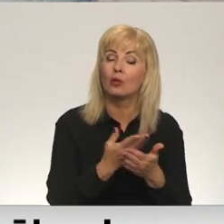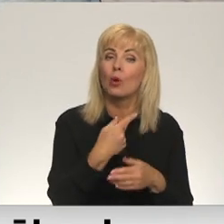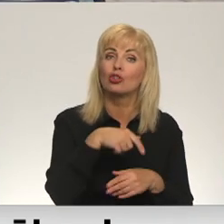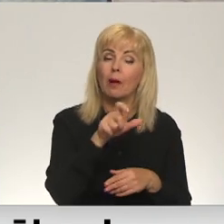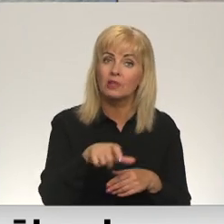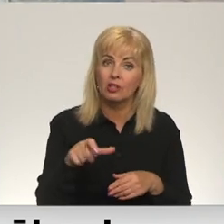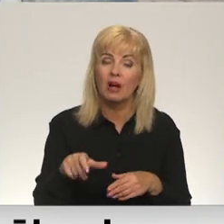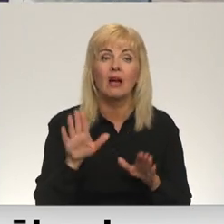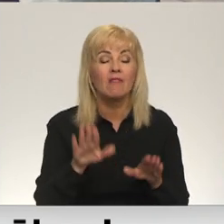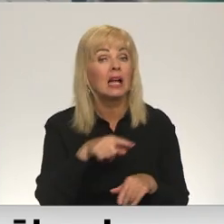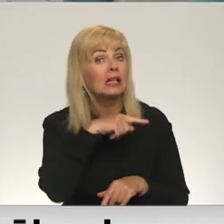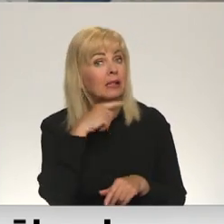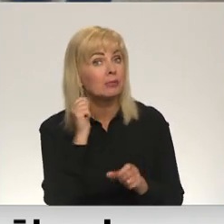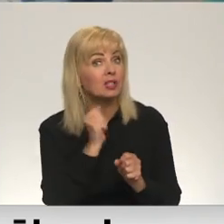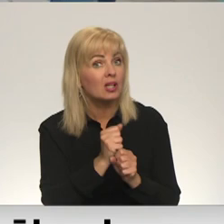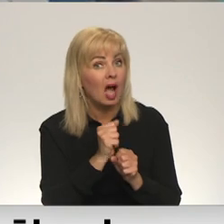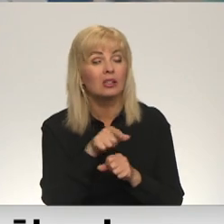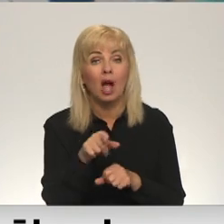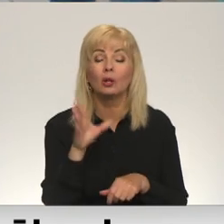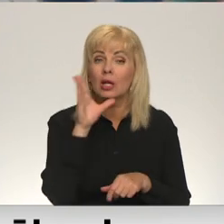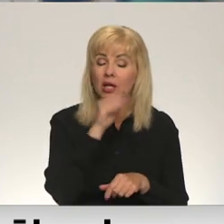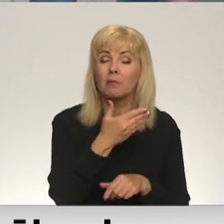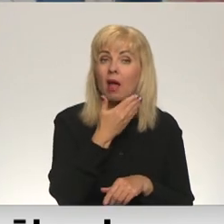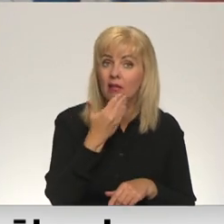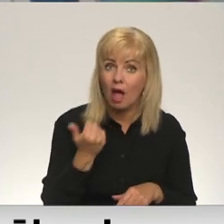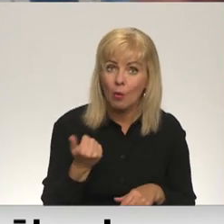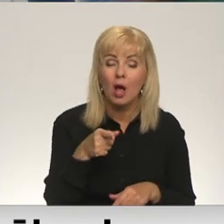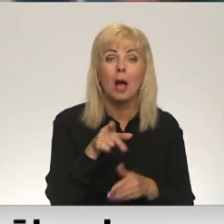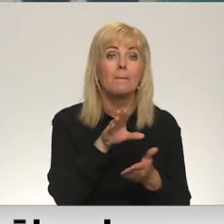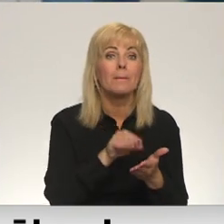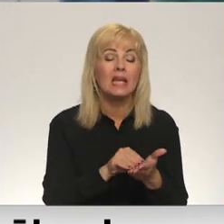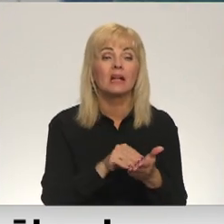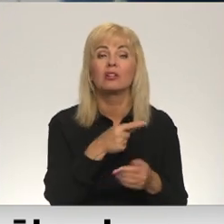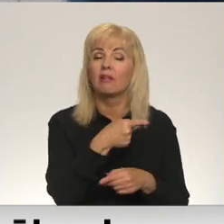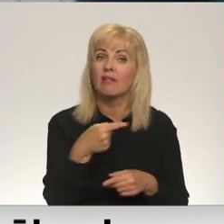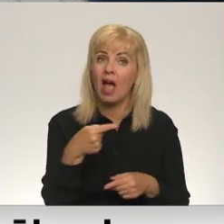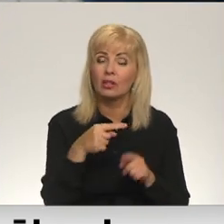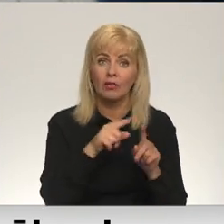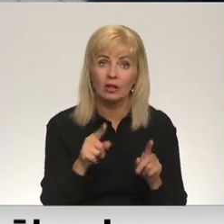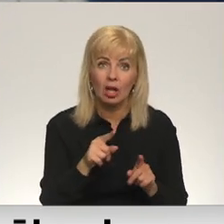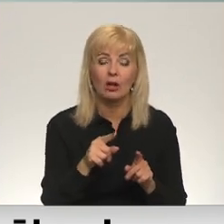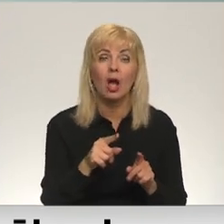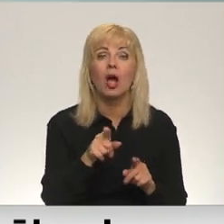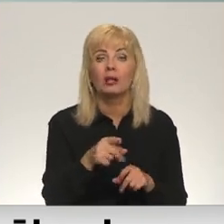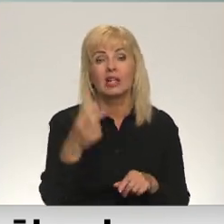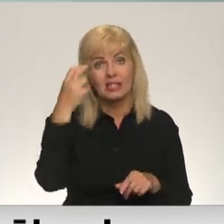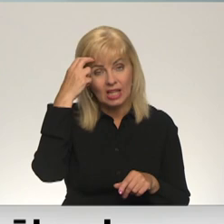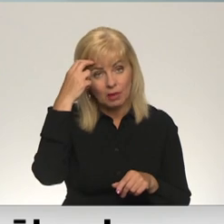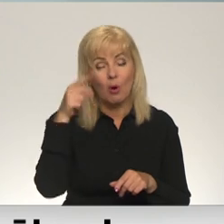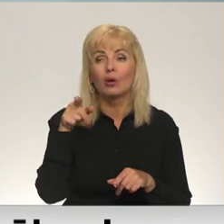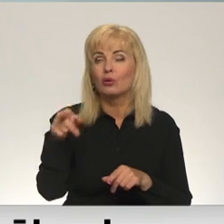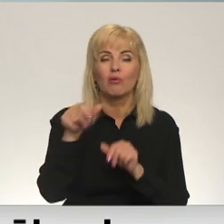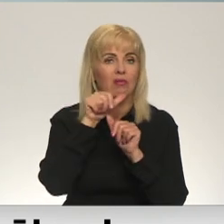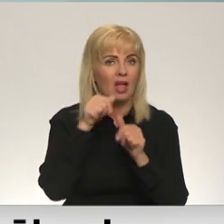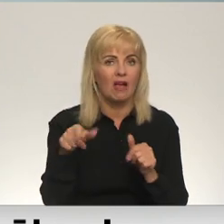cilvēkiem var un grib strādāt, taču šādu iespēju nerodi. Pieredzes stāsts tādas negatīvas lietas, nu, ko uzlēkt to zīmogu spierē, pasaka, man tie vidi